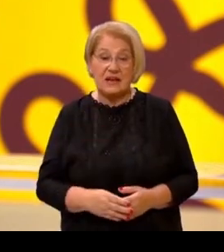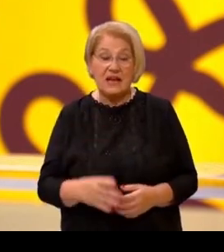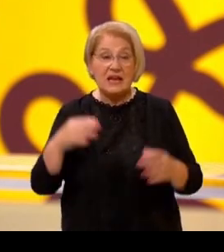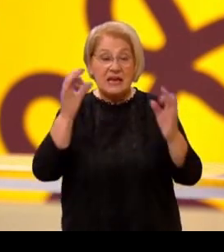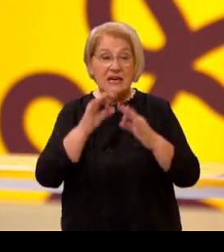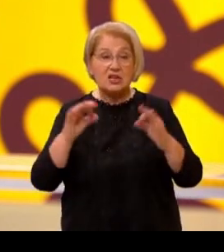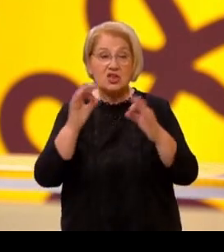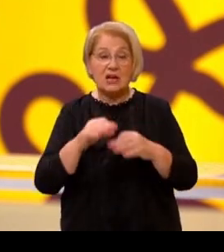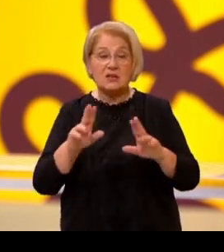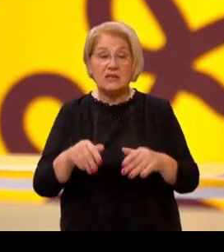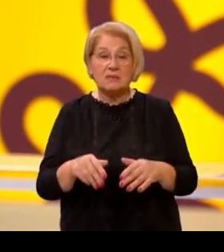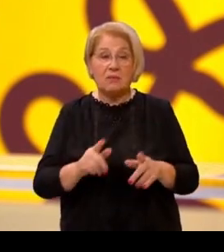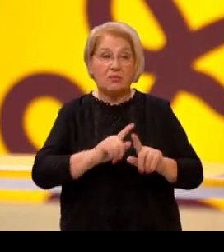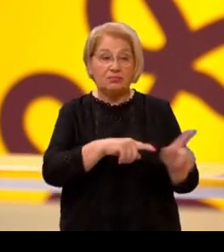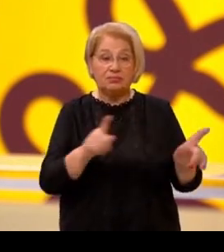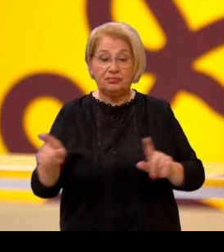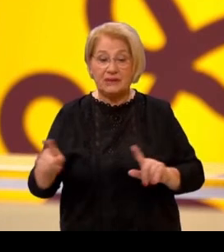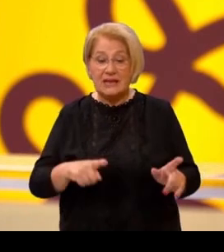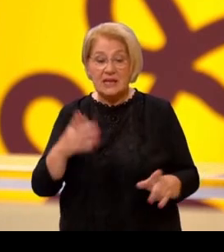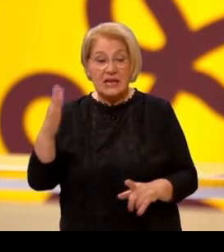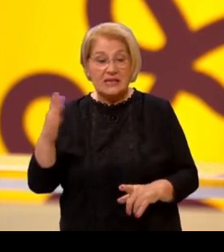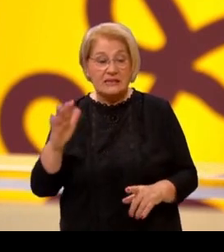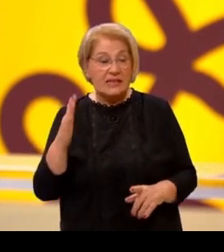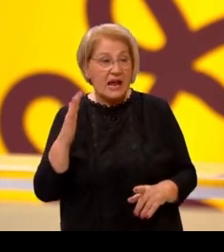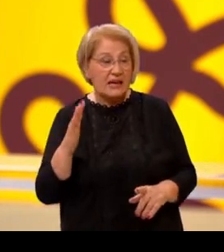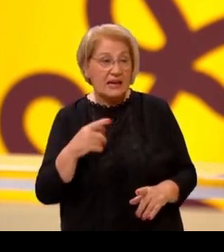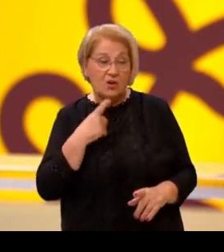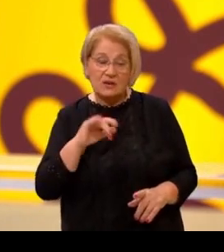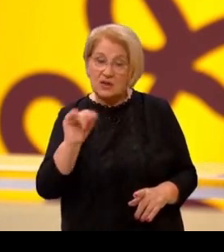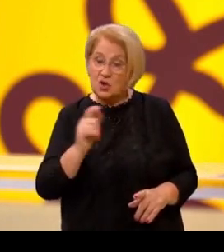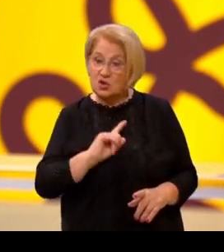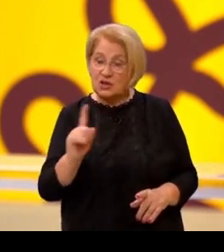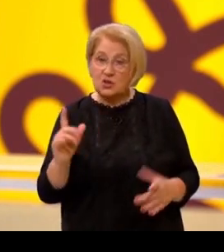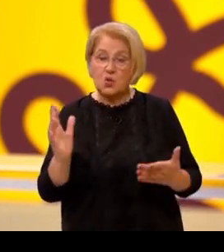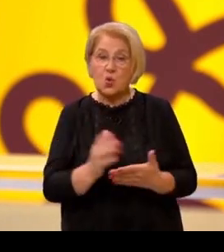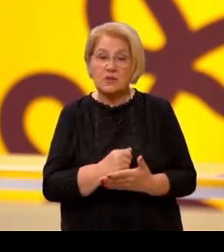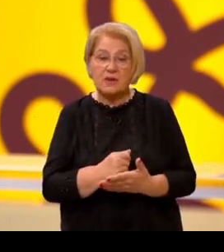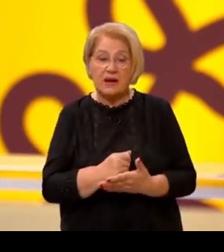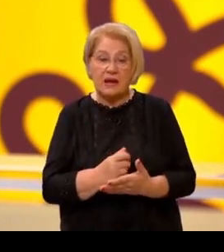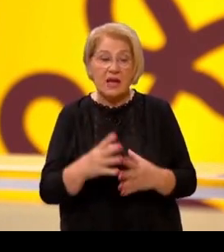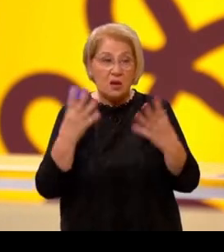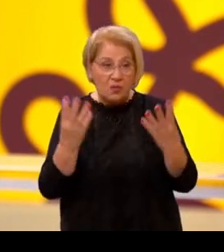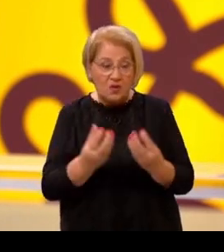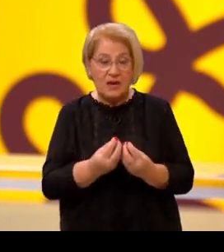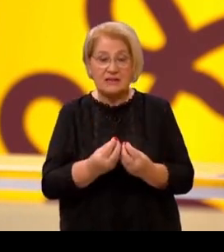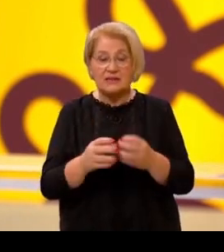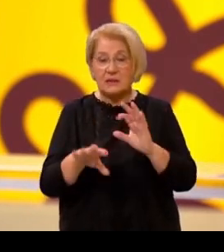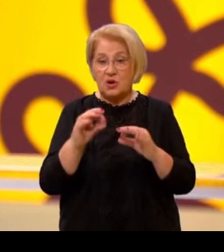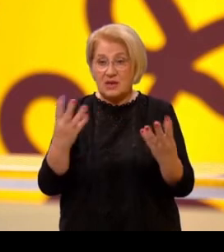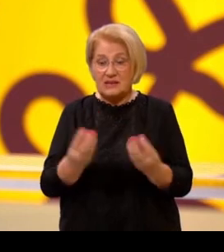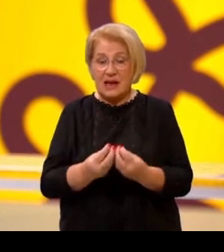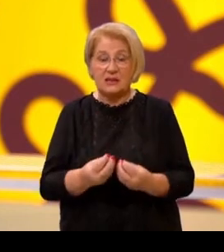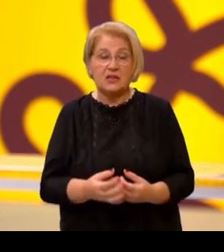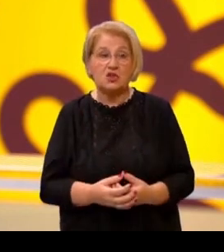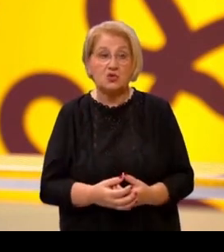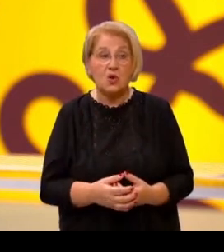žalost imamo brdo raštrkanih stranaka umirovljeničkih koje se još nisu uspjele nekako pronaći zajednički